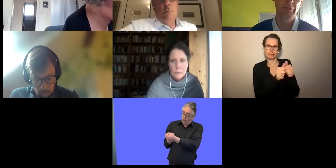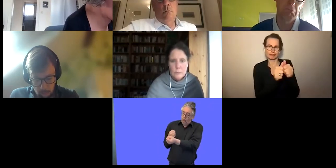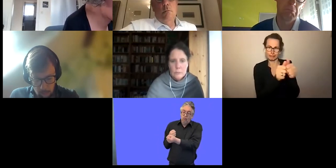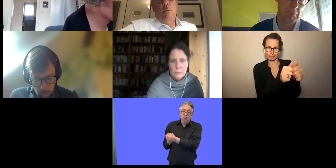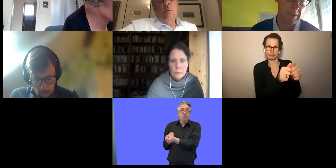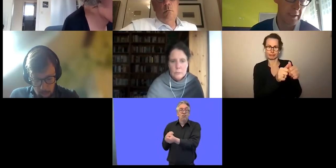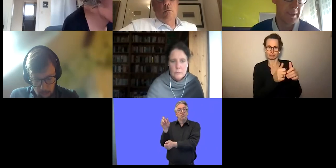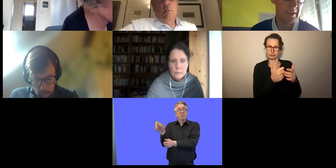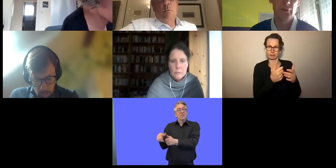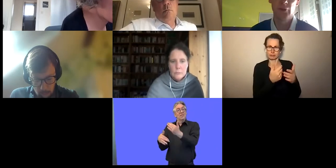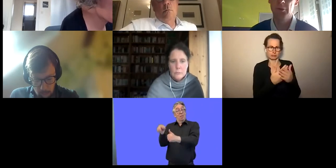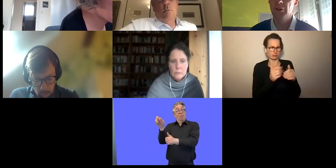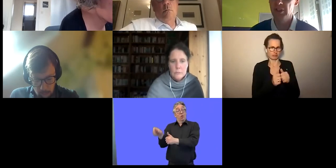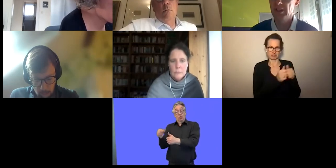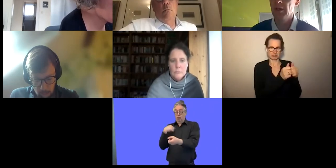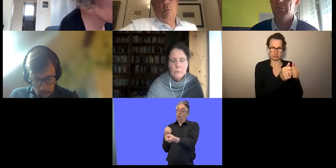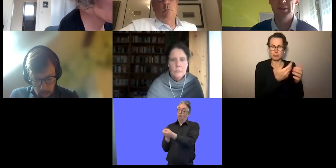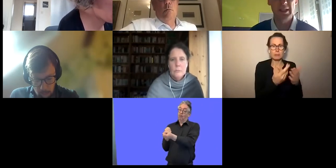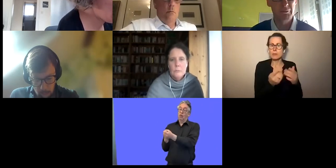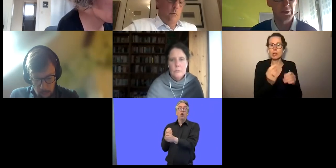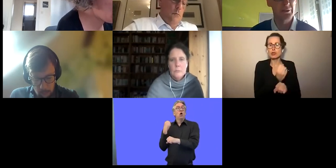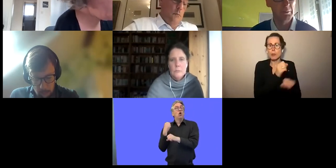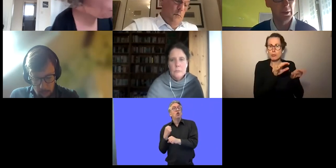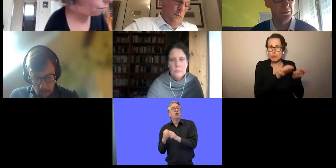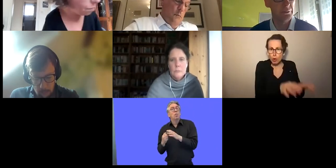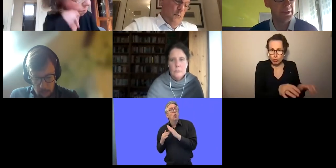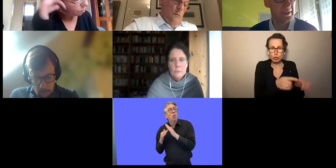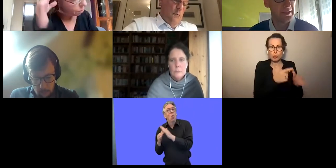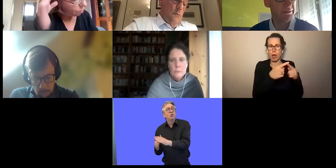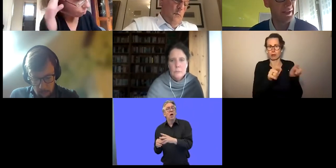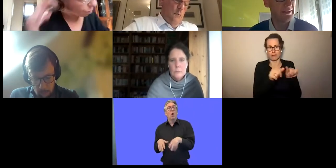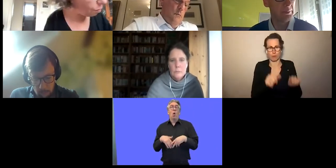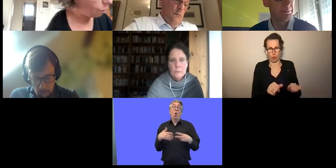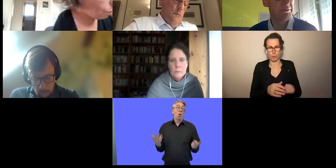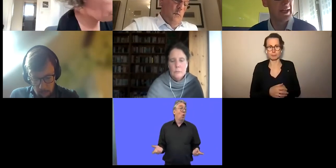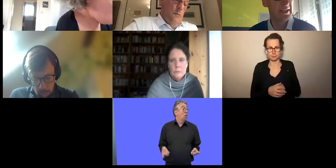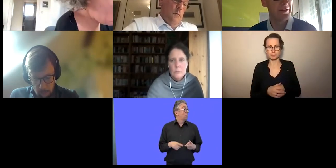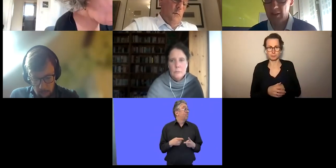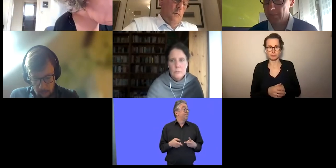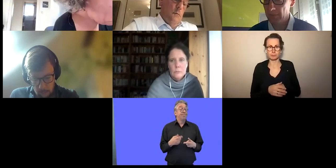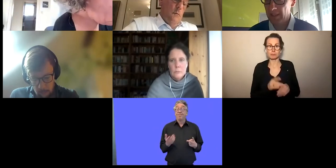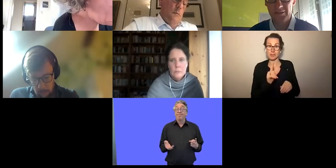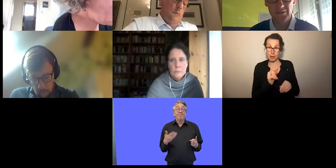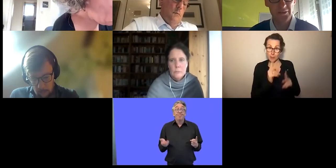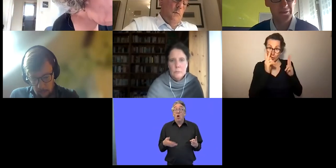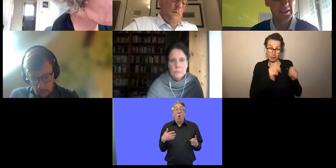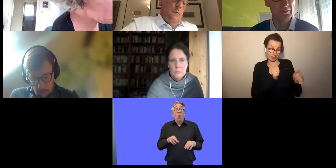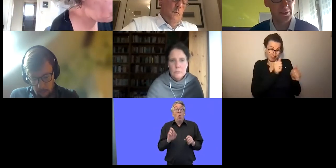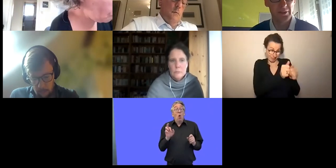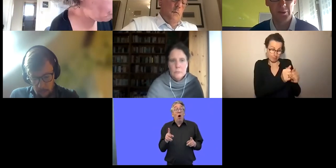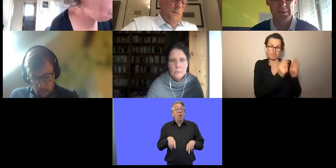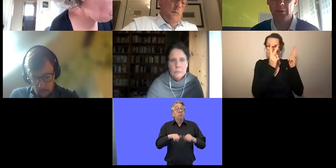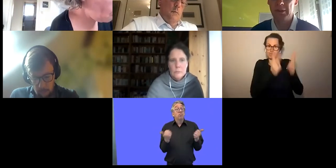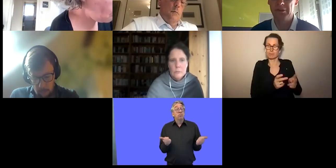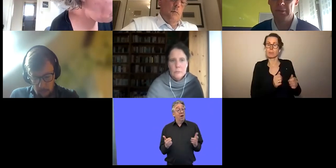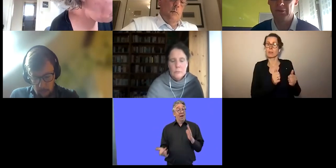Menschen mit Behinderungen. Und diese Anleitung oder Beratung, das kann Jobcoaching sein, Arbeitsplatzcoaching. Das kann aber